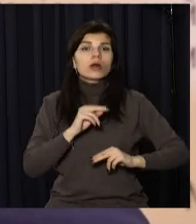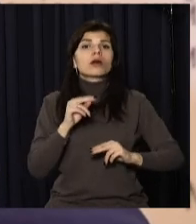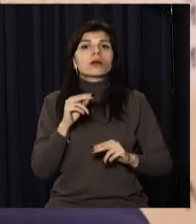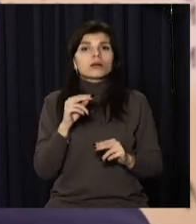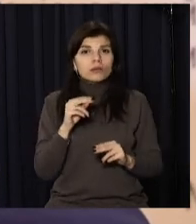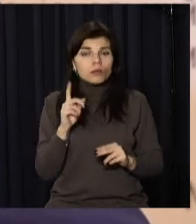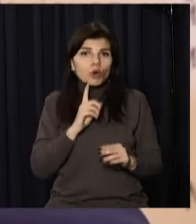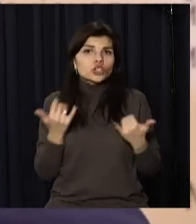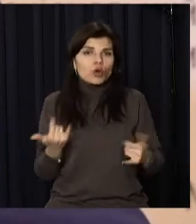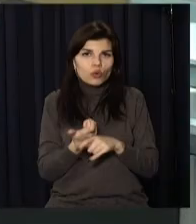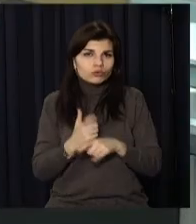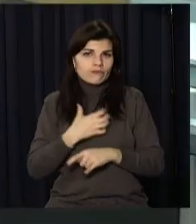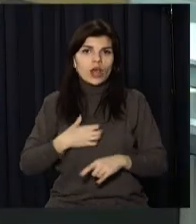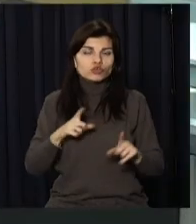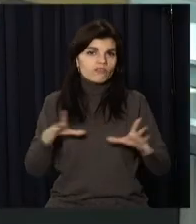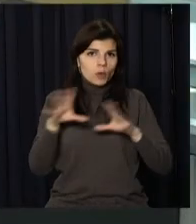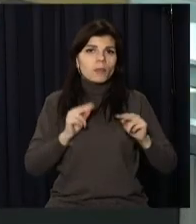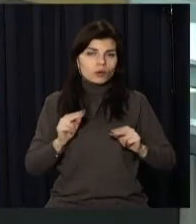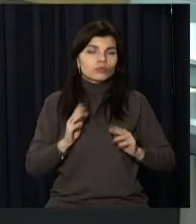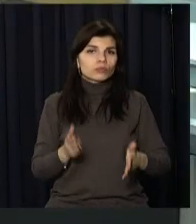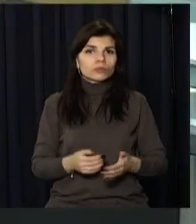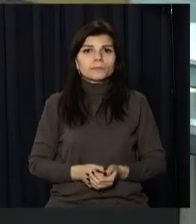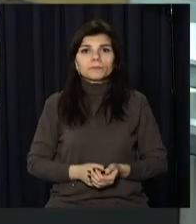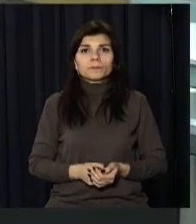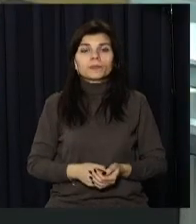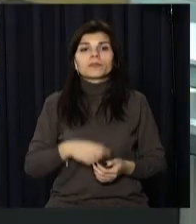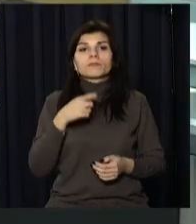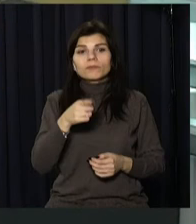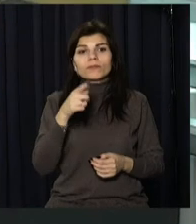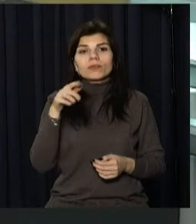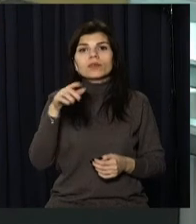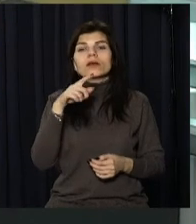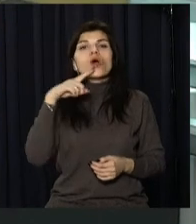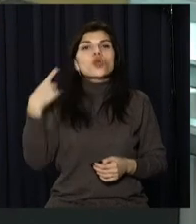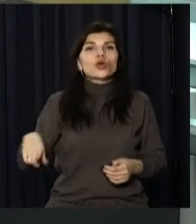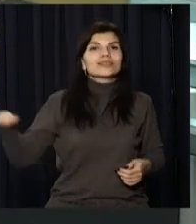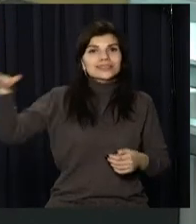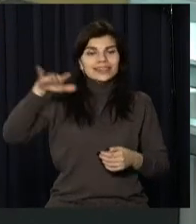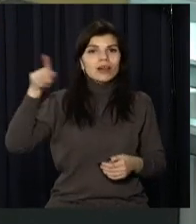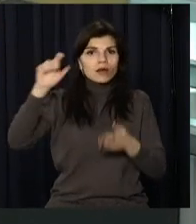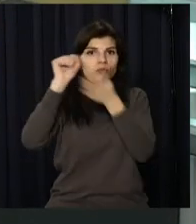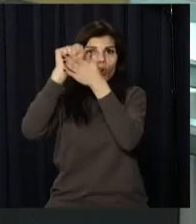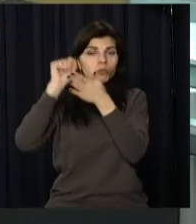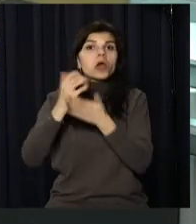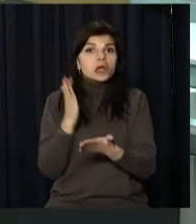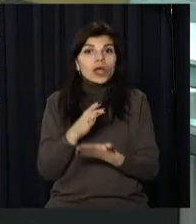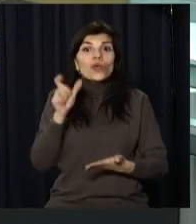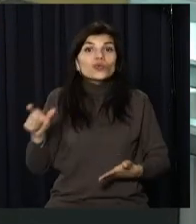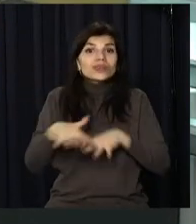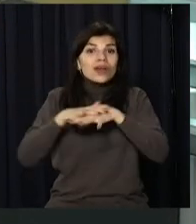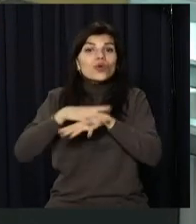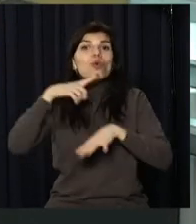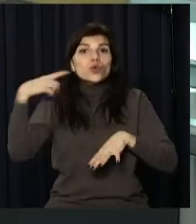вкрай необхідні. Відомі росіяни із ранку у соцмережах розміщують пости підтримки українському народу.